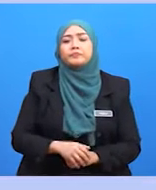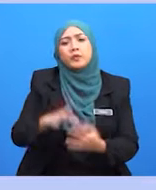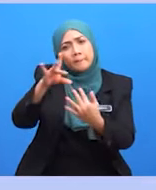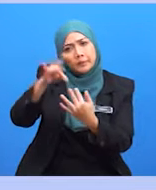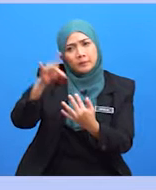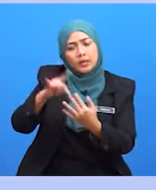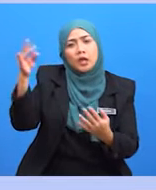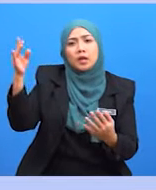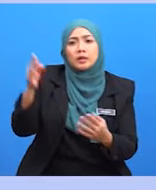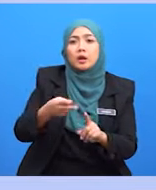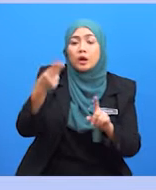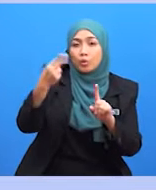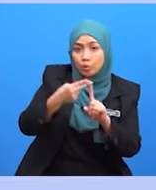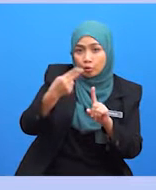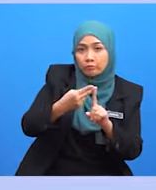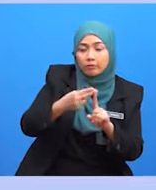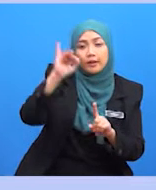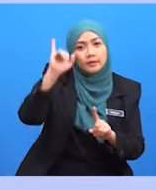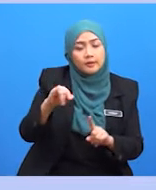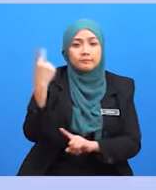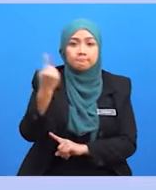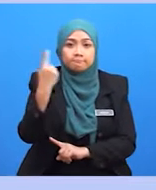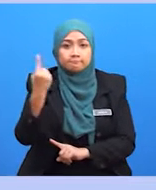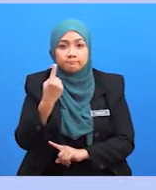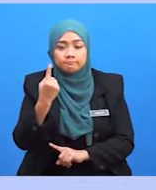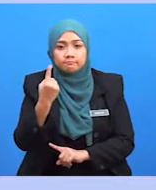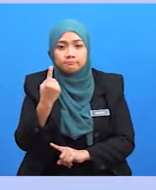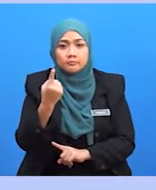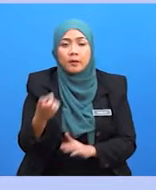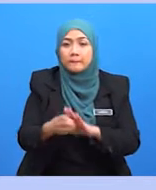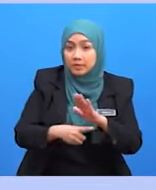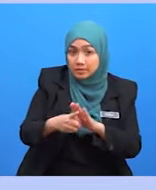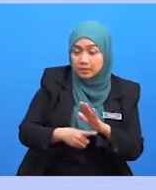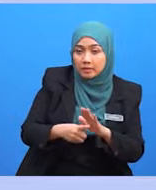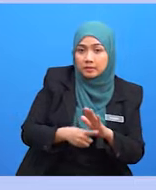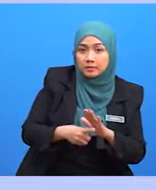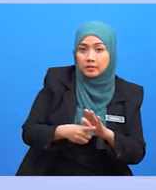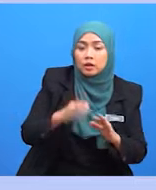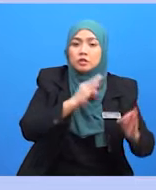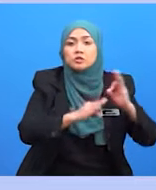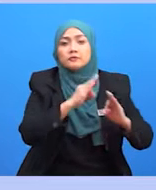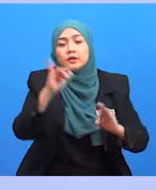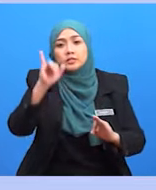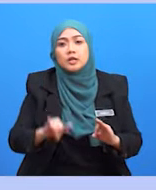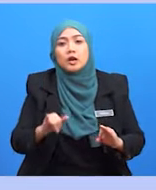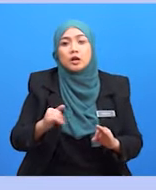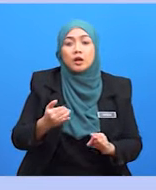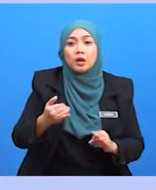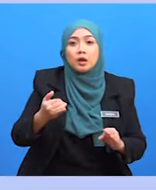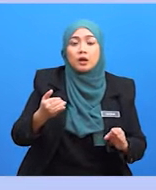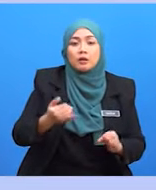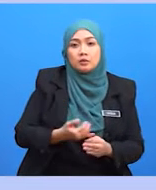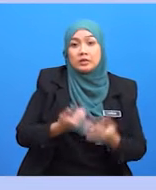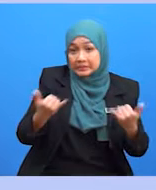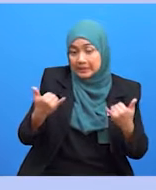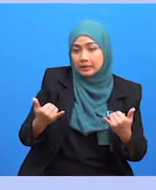Pemilihan font ini sebagai font kegunaan koperasi adalah berdasarkan kiteria dan sifat font yang modern dan mudah